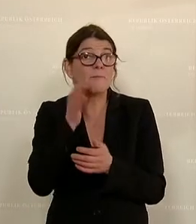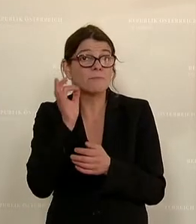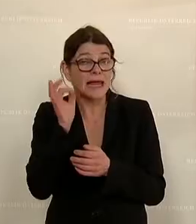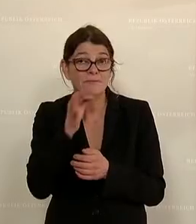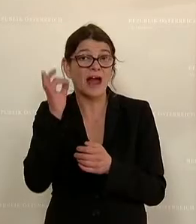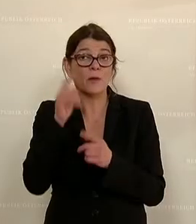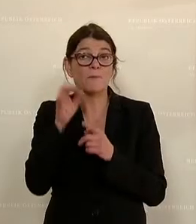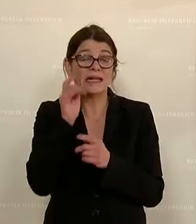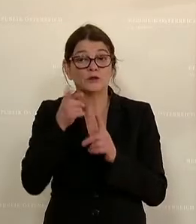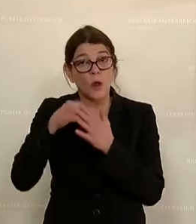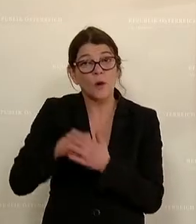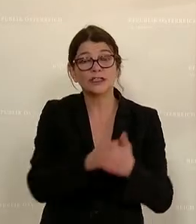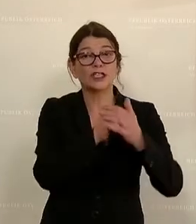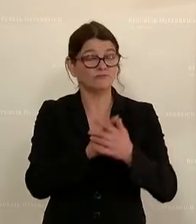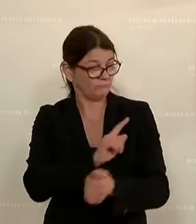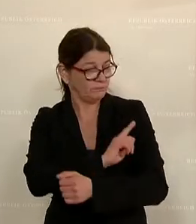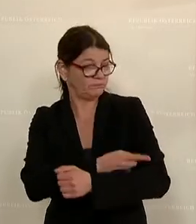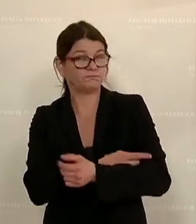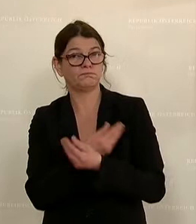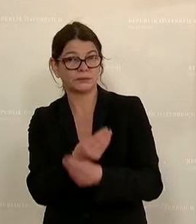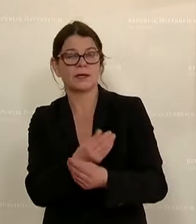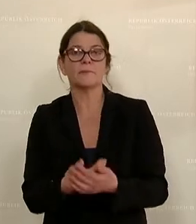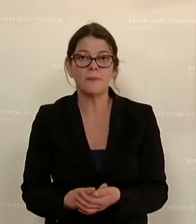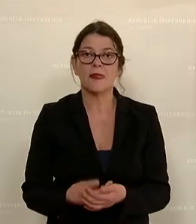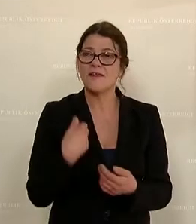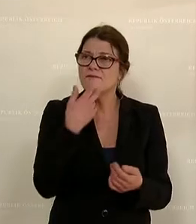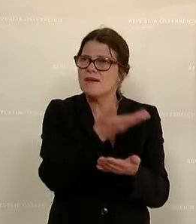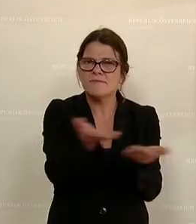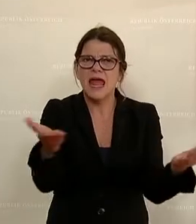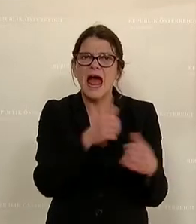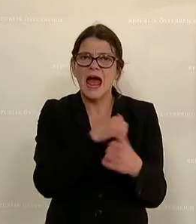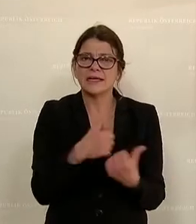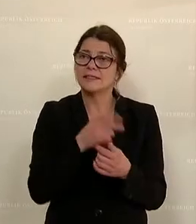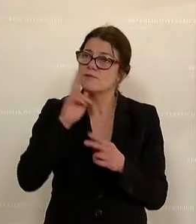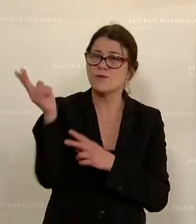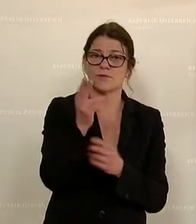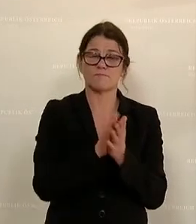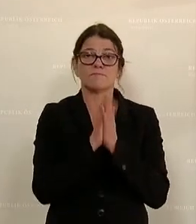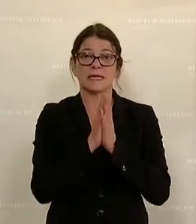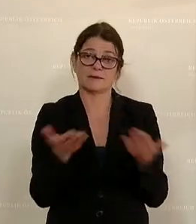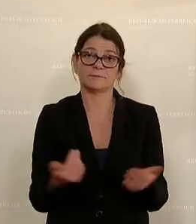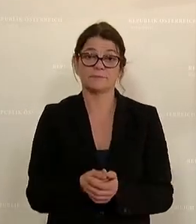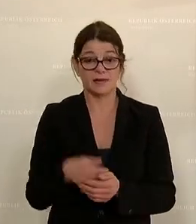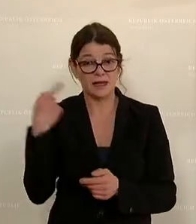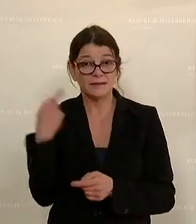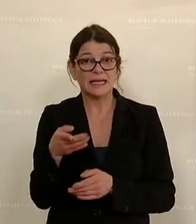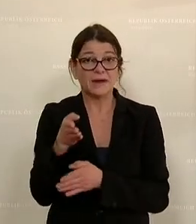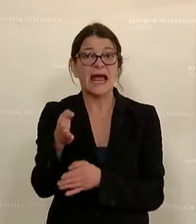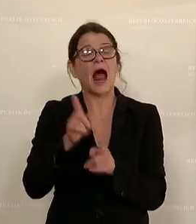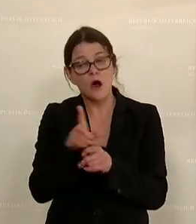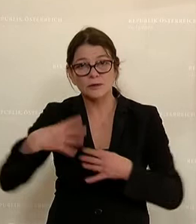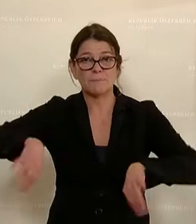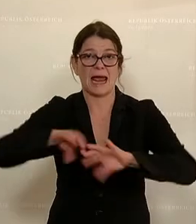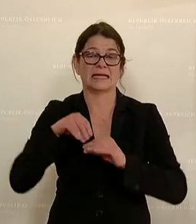Frauen zu unterstützen und zu empowern. Und ich möchte Sie wirklich alle ganz, ganz herzlich aufrufen, in diese Stoßrichtung mit uns